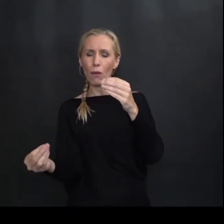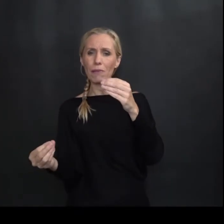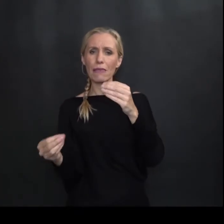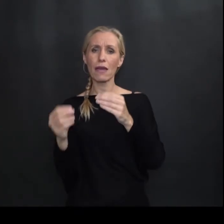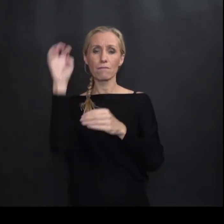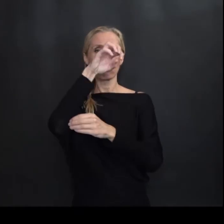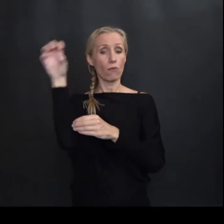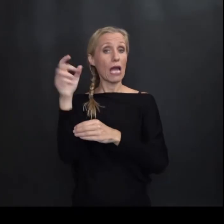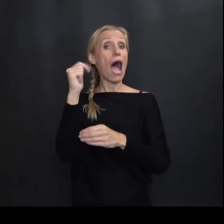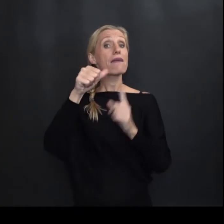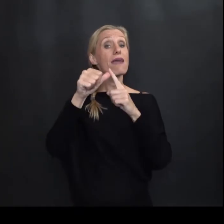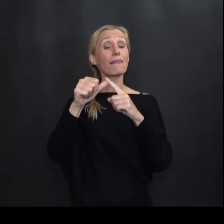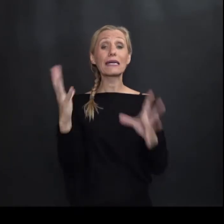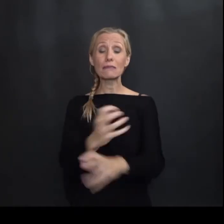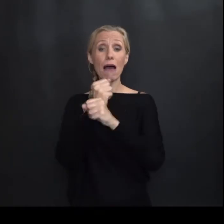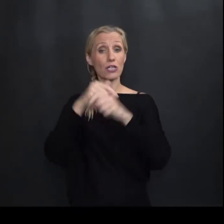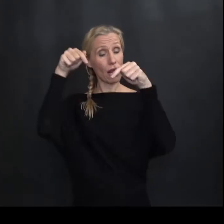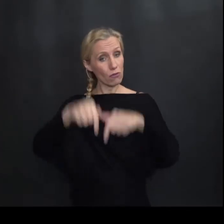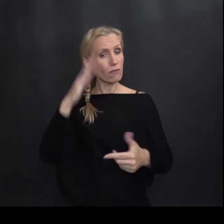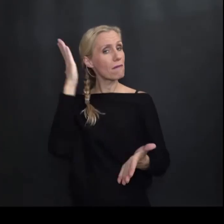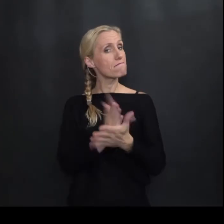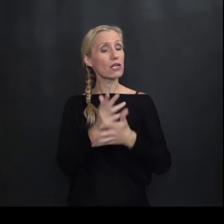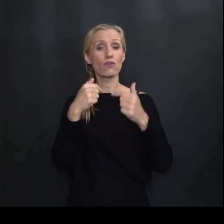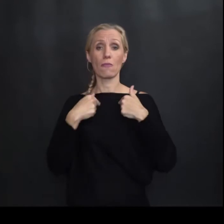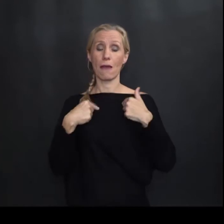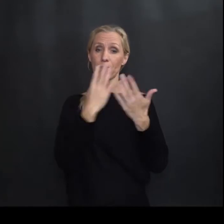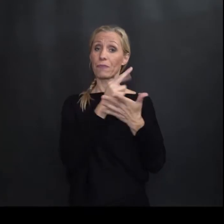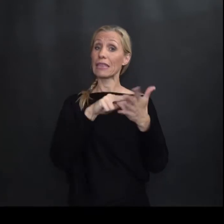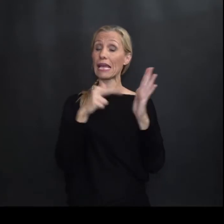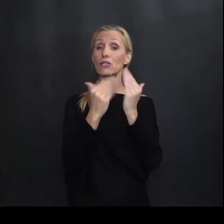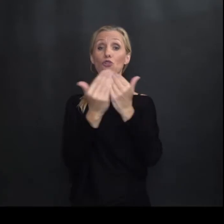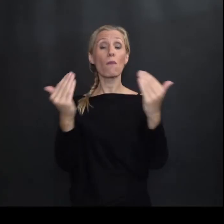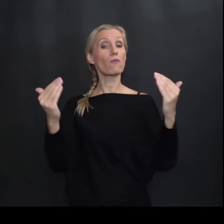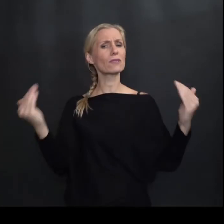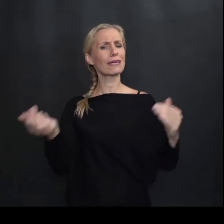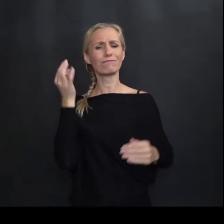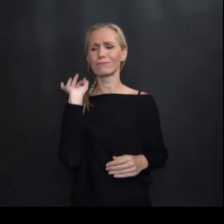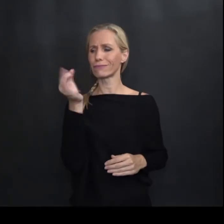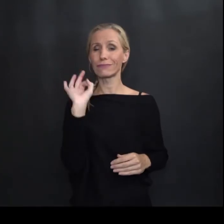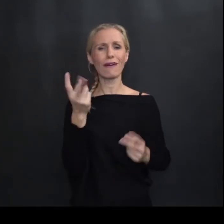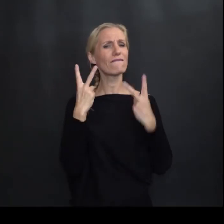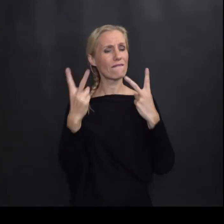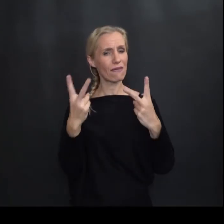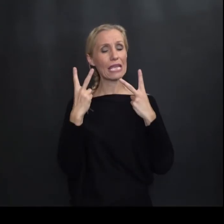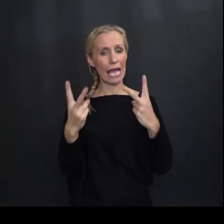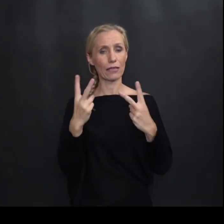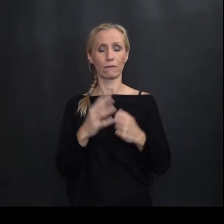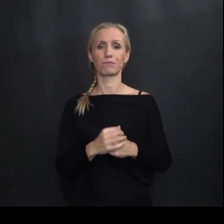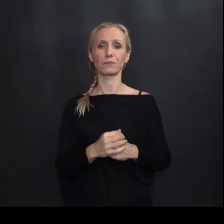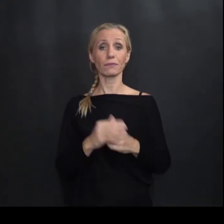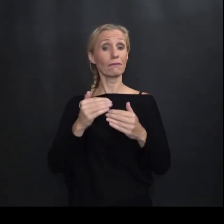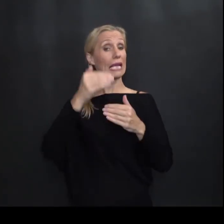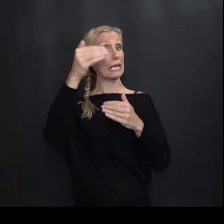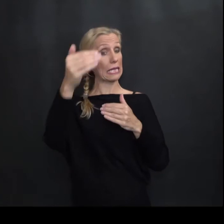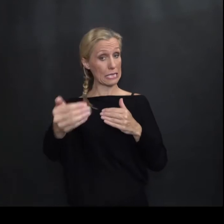Tako da je Eto jedna spašina I nalazi se Kod nas Kao vrlo Bjerjedna akvizicija Ovdje u tehničkom